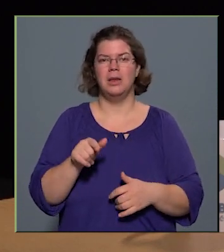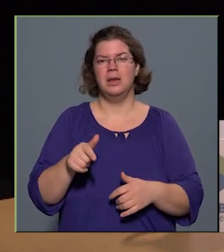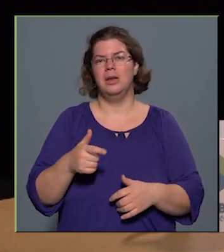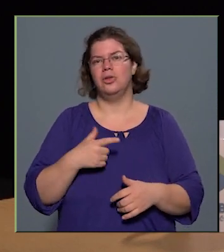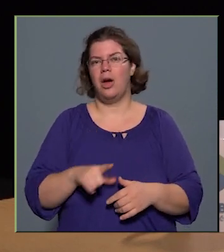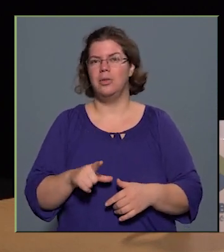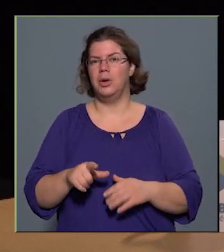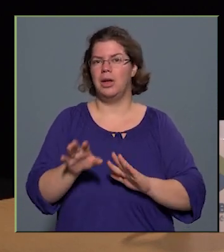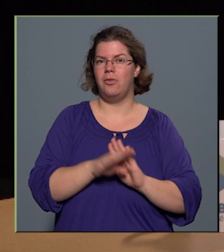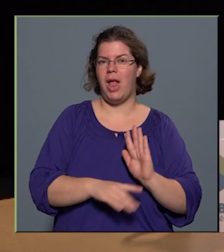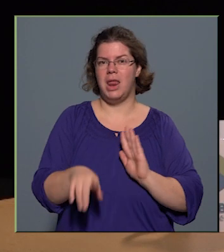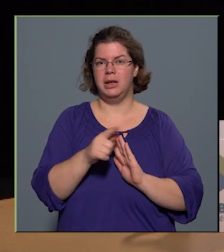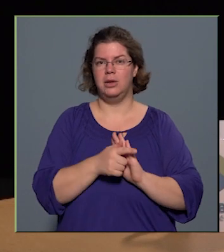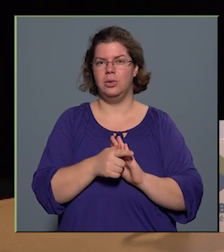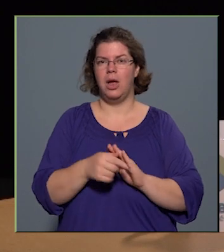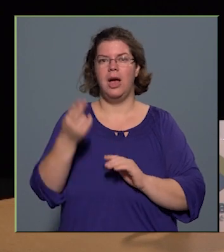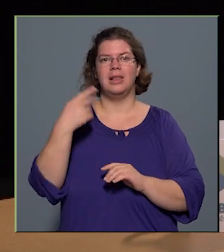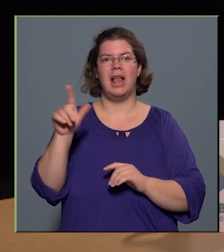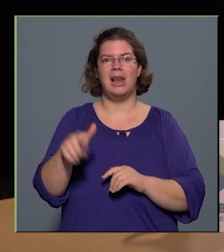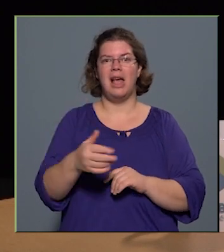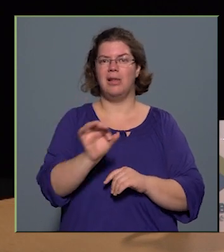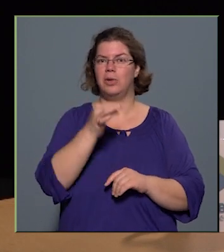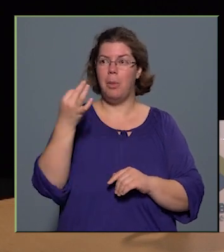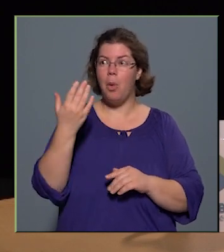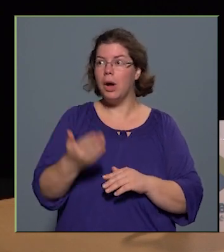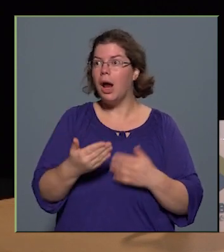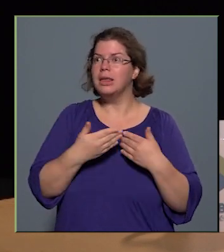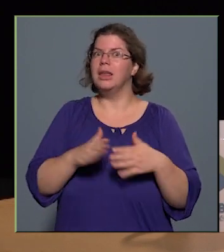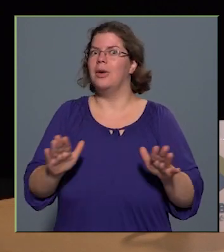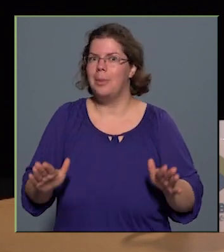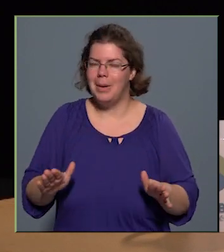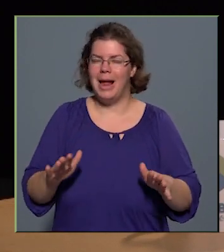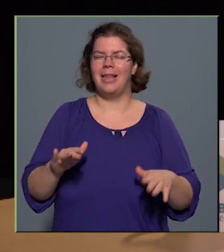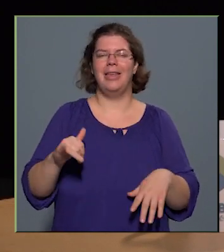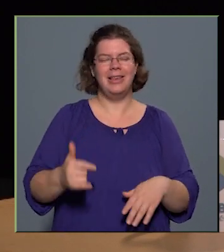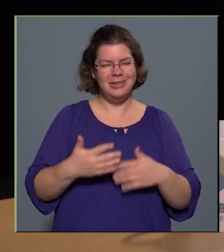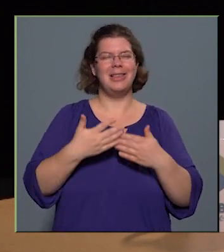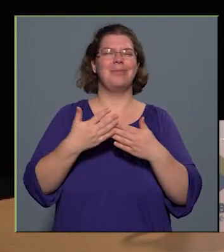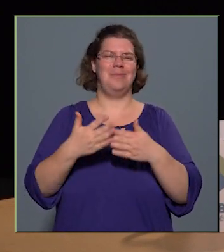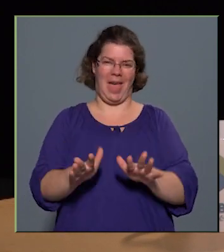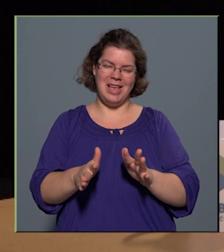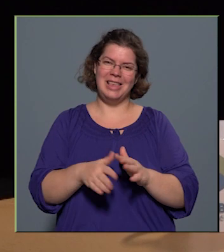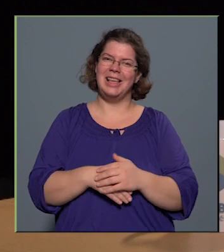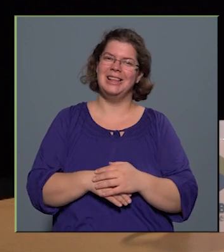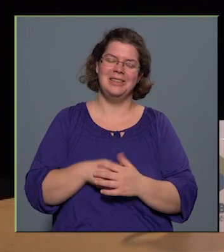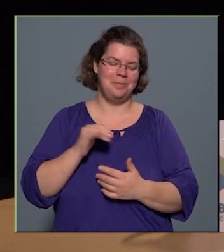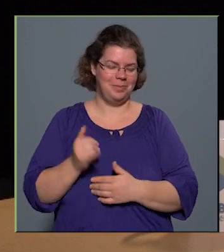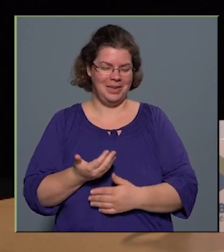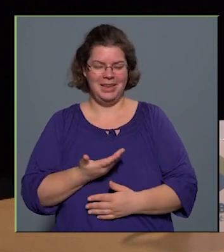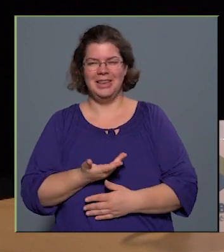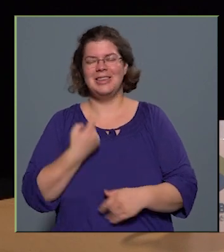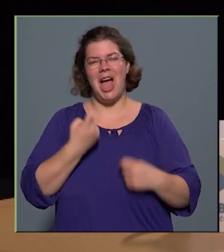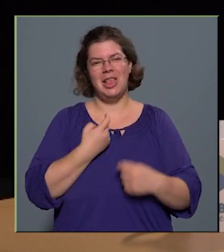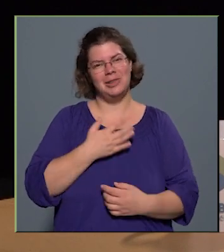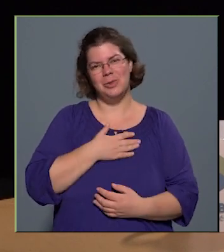feladatunk, hogy a Szent László napokra ez nyíljon meg, és ez megnyílt, és hát